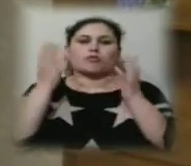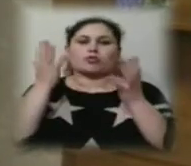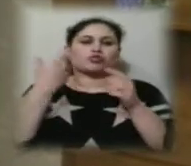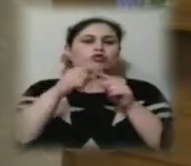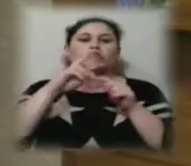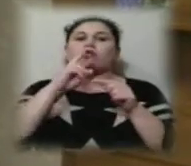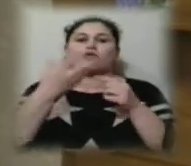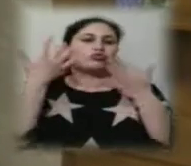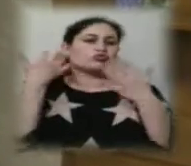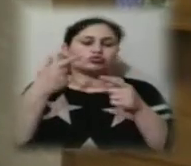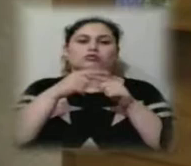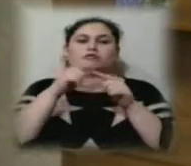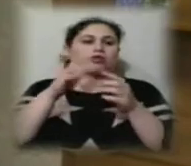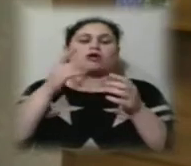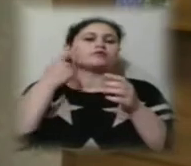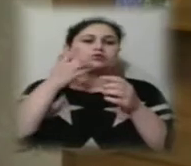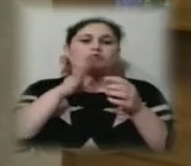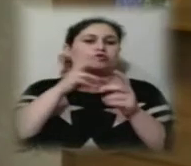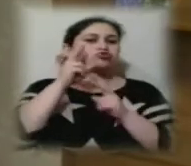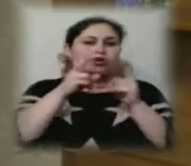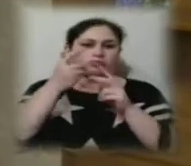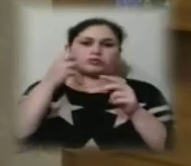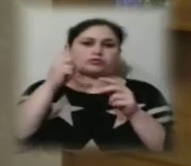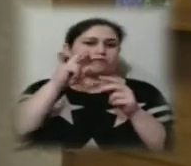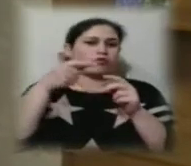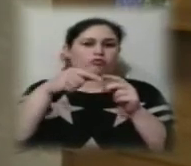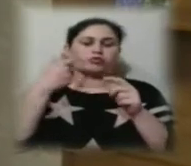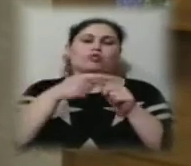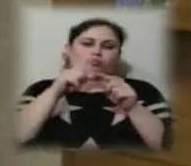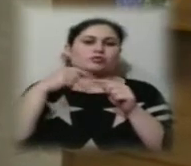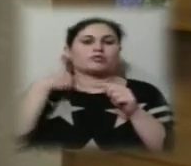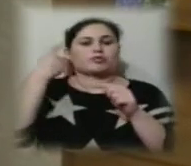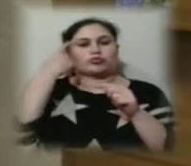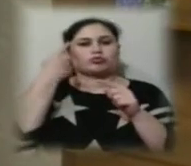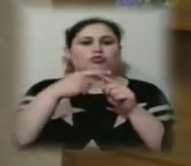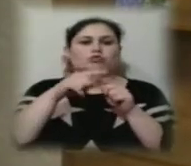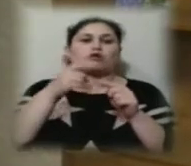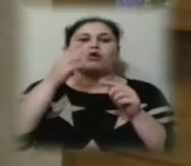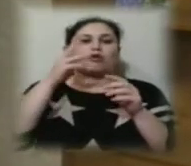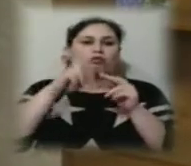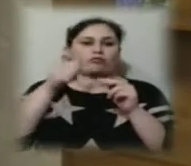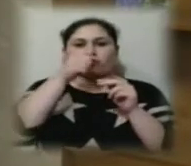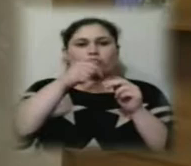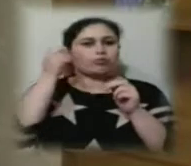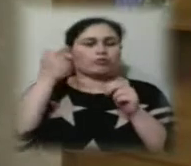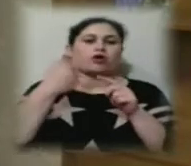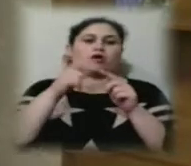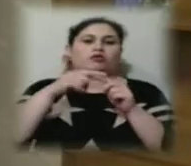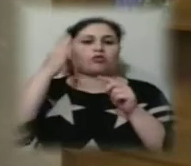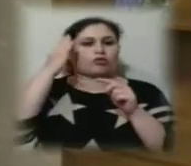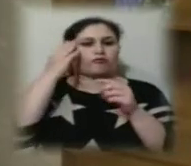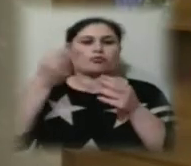конкретно кажуть. Тому на кінці прошлого року міський голова підписав угоду з